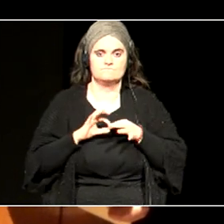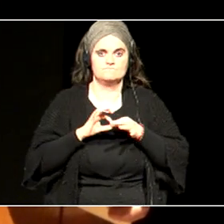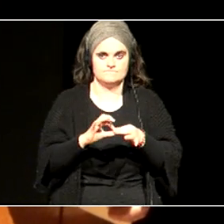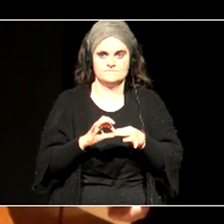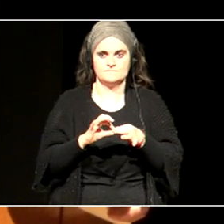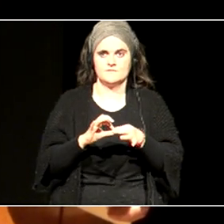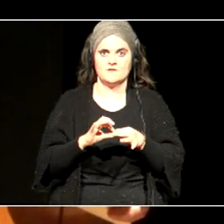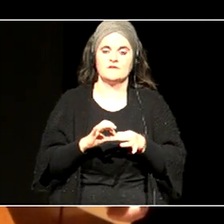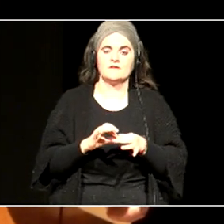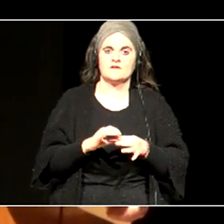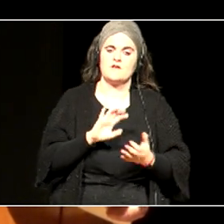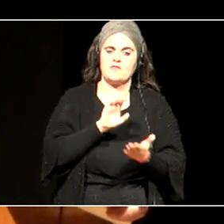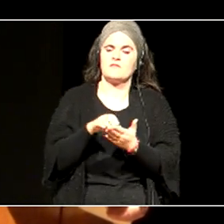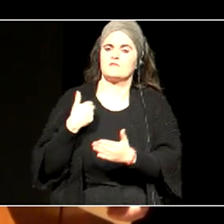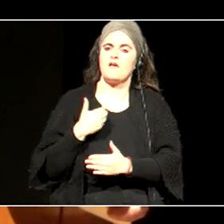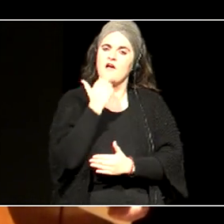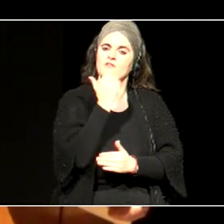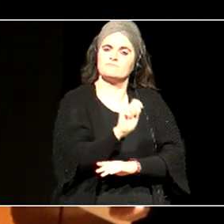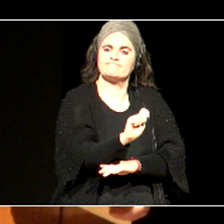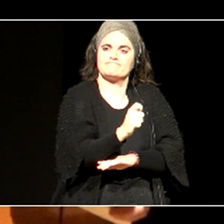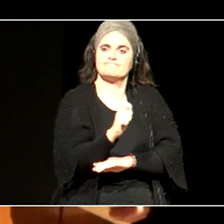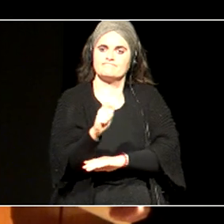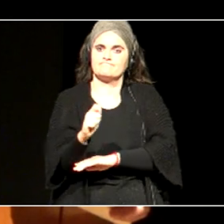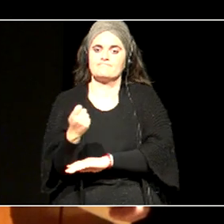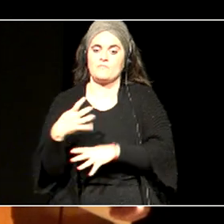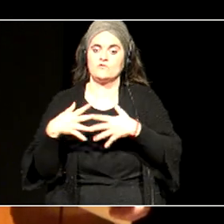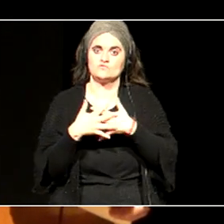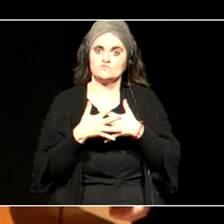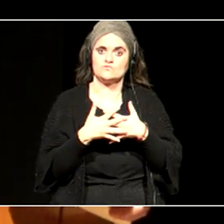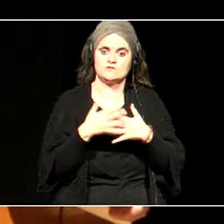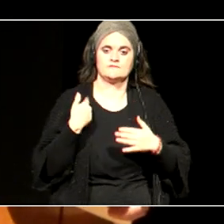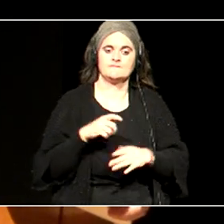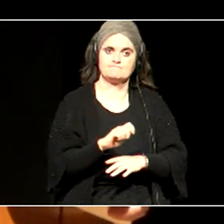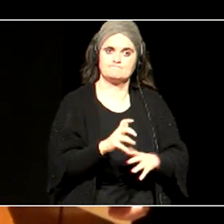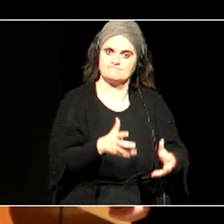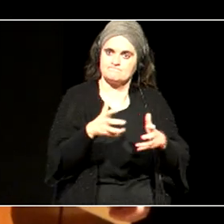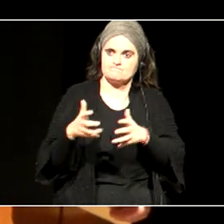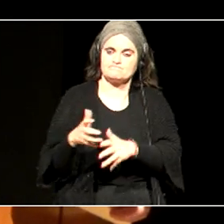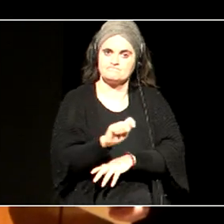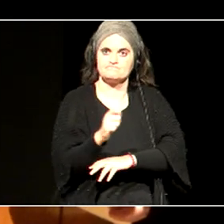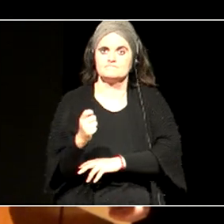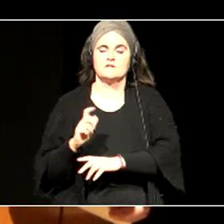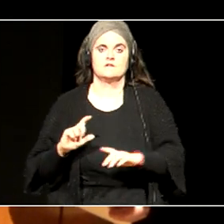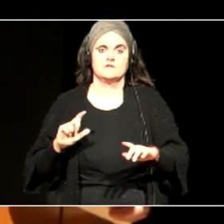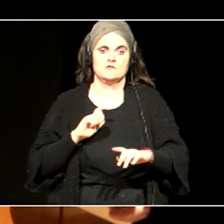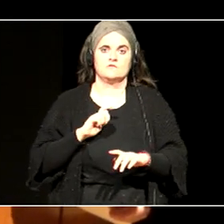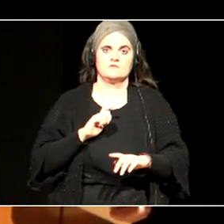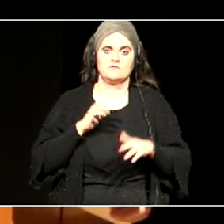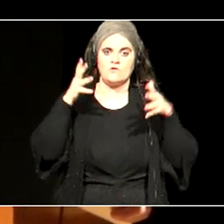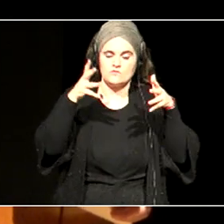ikastetxetan, lortuta dago, eskidetza egitura hoiek, sortuta egotea, bai, eskolak onzeiuetan edo, zera,